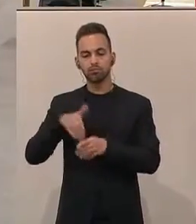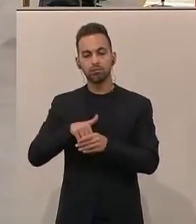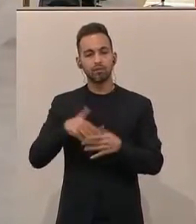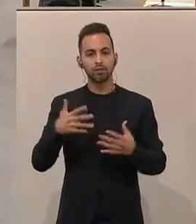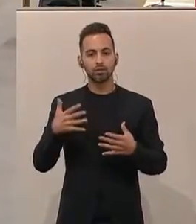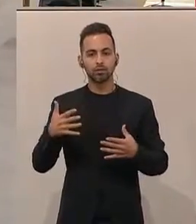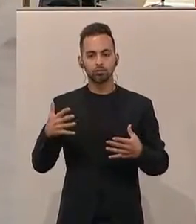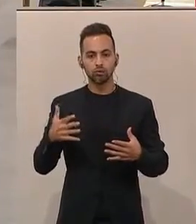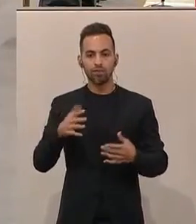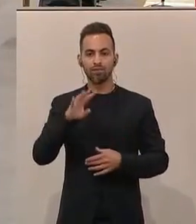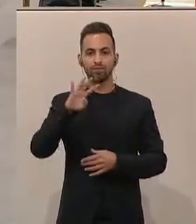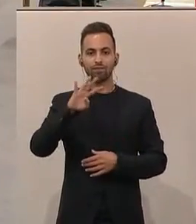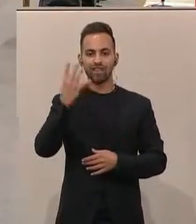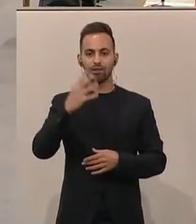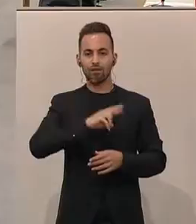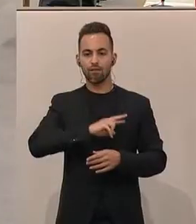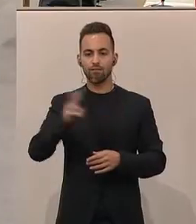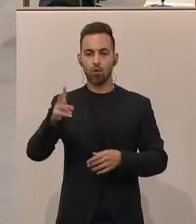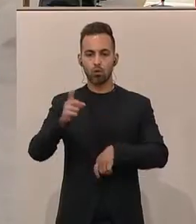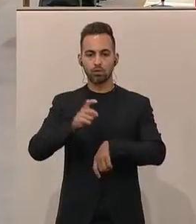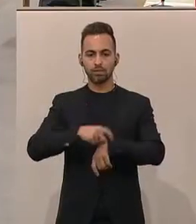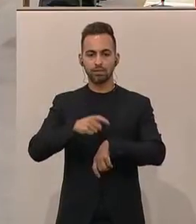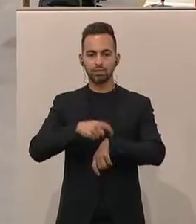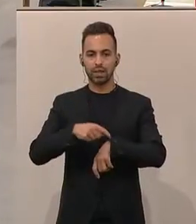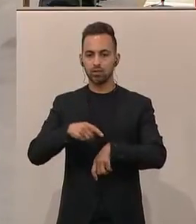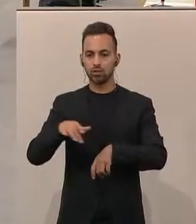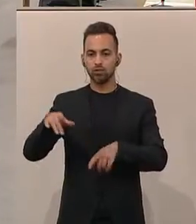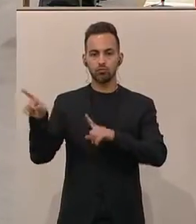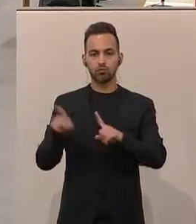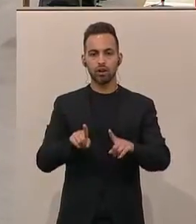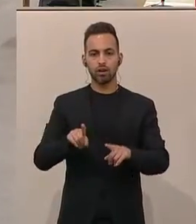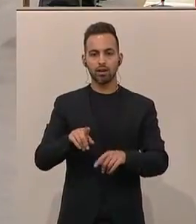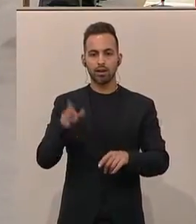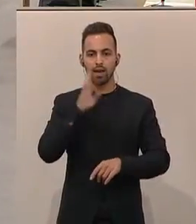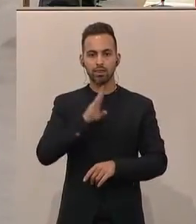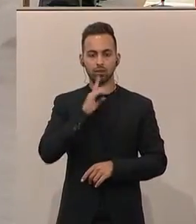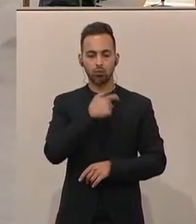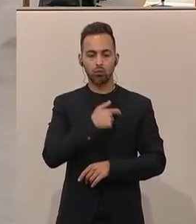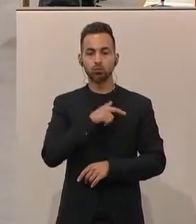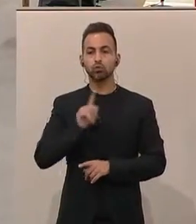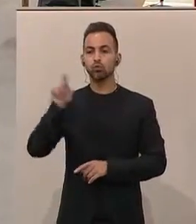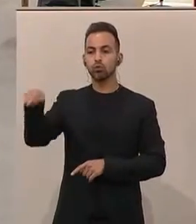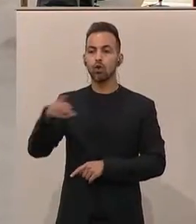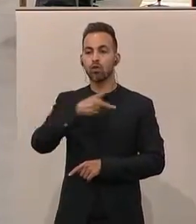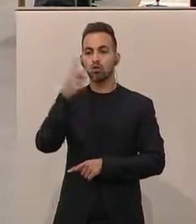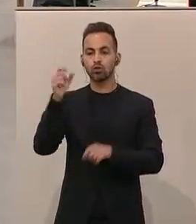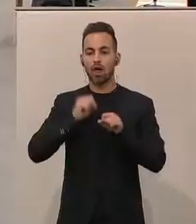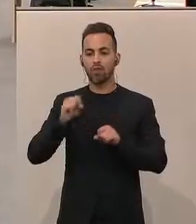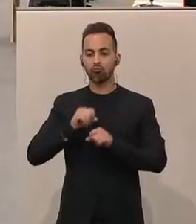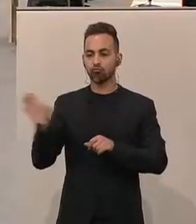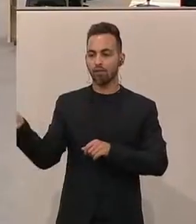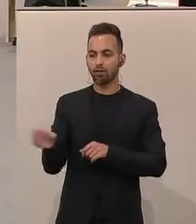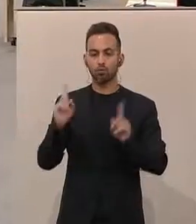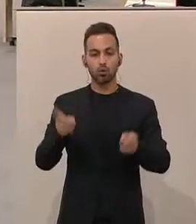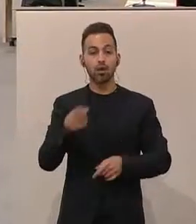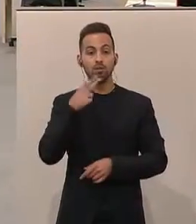einer vierten Vollzeitstelle bei der Rentenkommission der Volksanwaltschaft. Ich bitte jene Damen und Herren, die für diesen Entschließungsantrag sind,